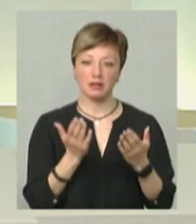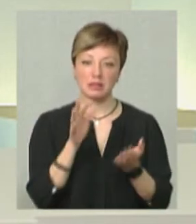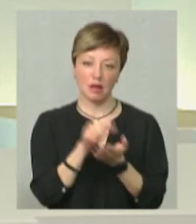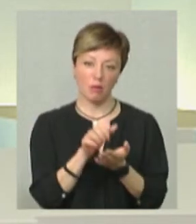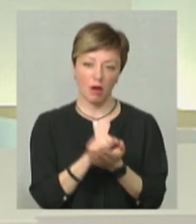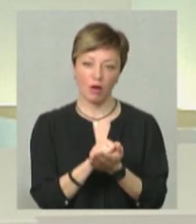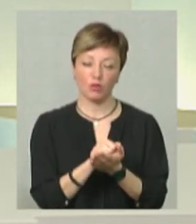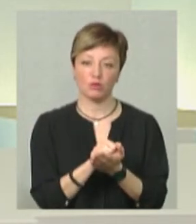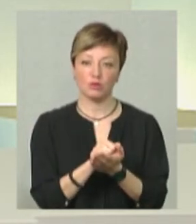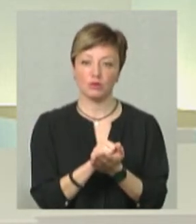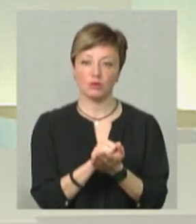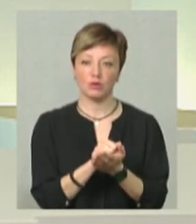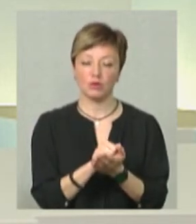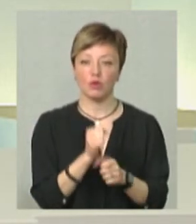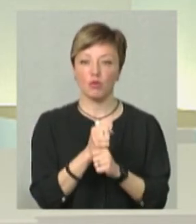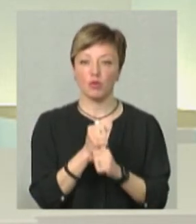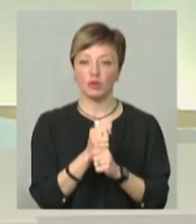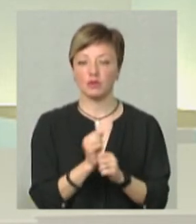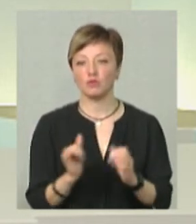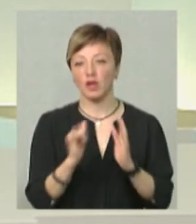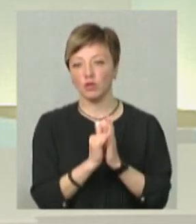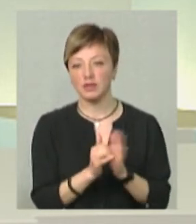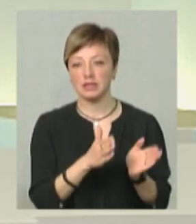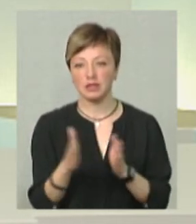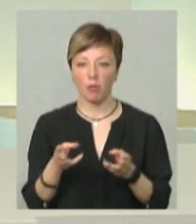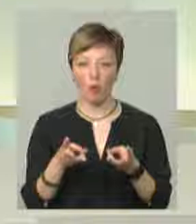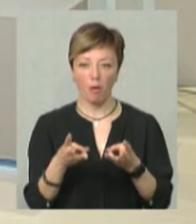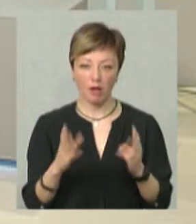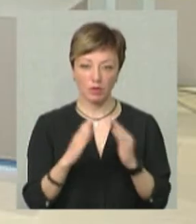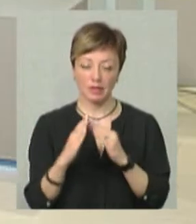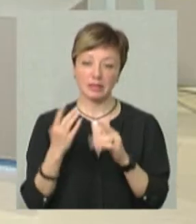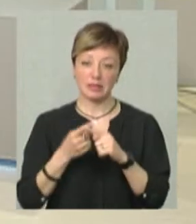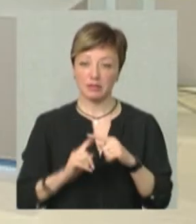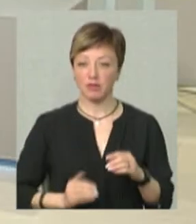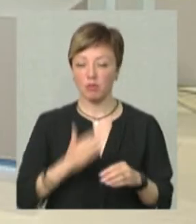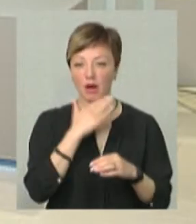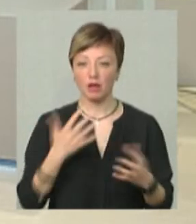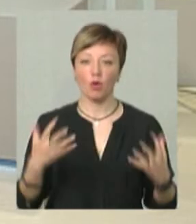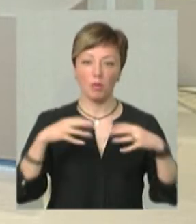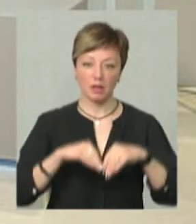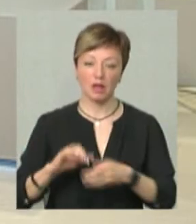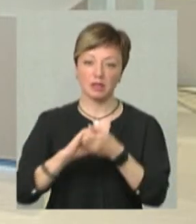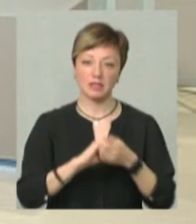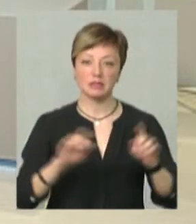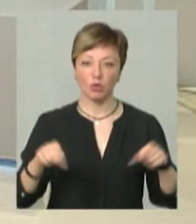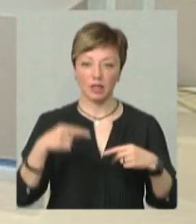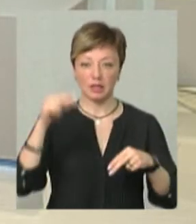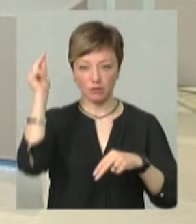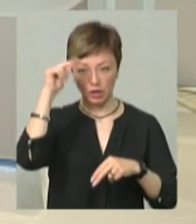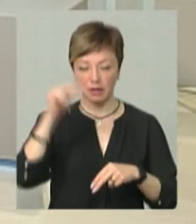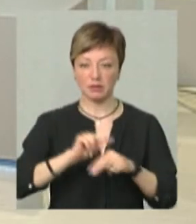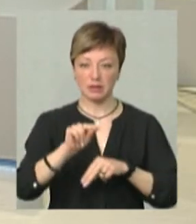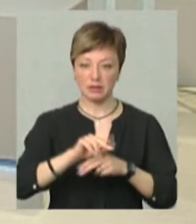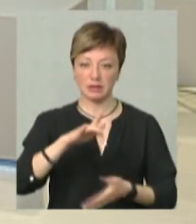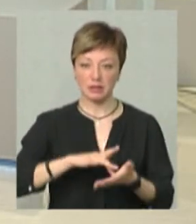забезпечують роботи з встановлення систем опалення в будівлях. І цих фірм багато. Вони об'єдналися, створили от такий навчально